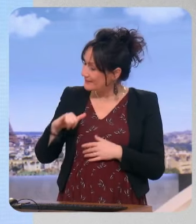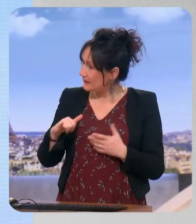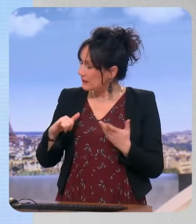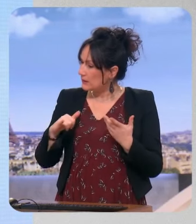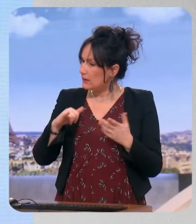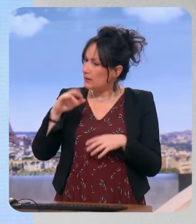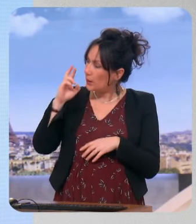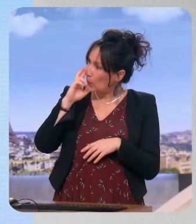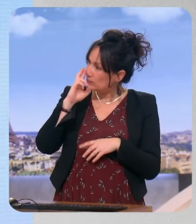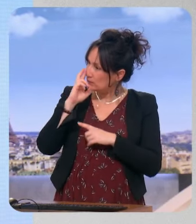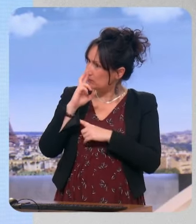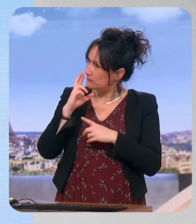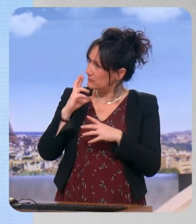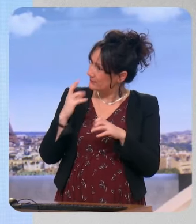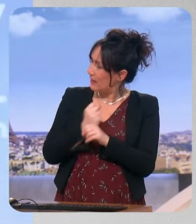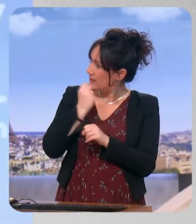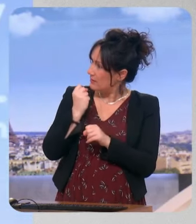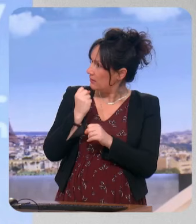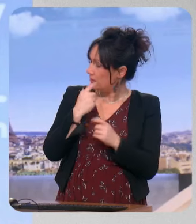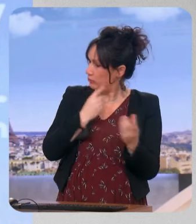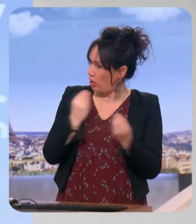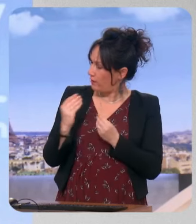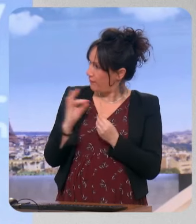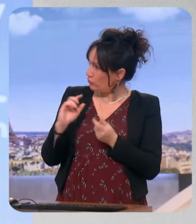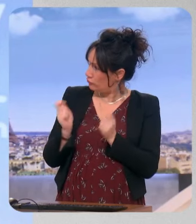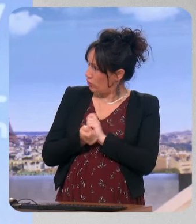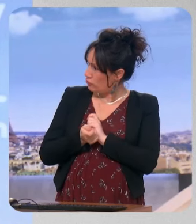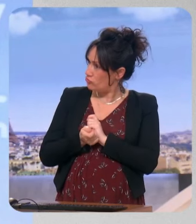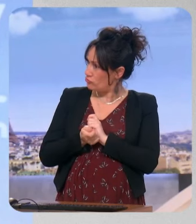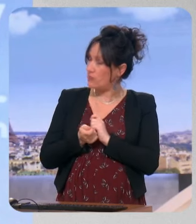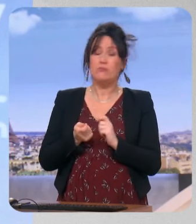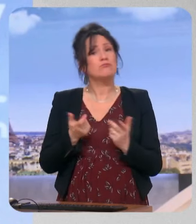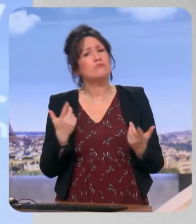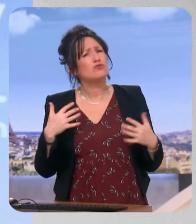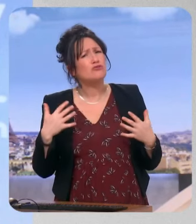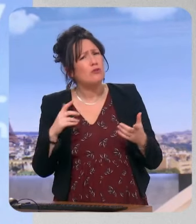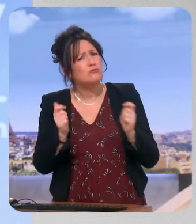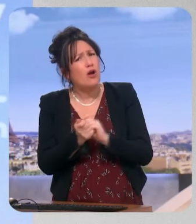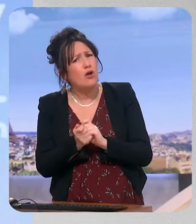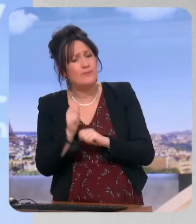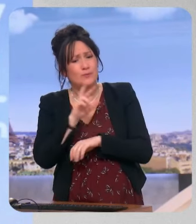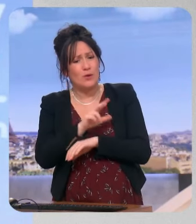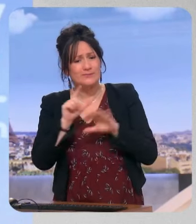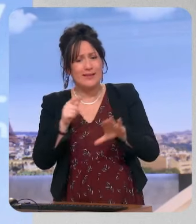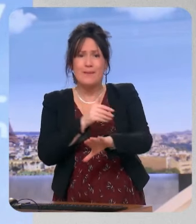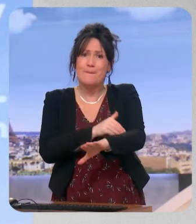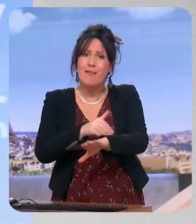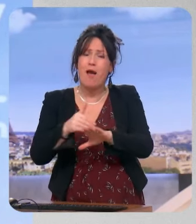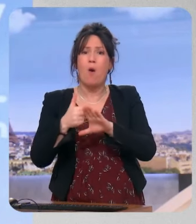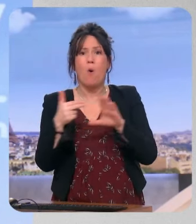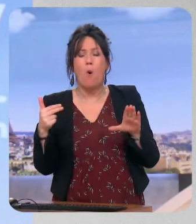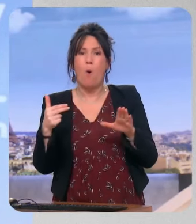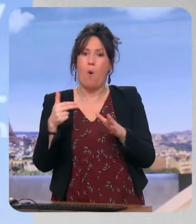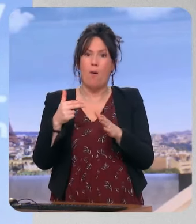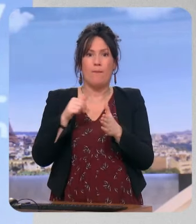Français du chef de l'État. Ce n pas votre avis ? Mais la vie des Français l'a déjà changé. La vie des Français l'a déjà changé. 37 milliards d'euros à payer de